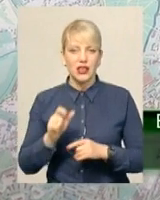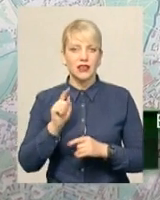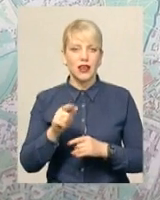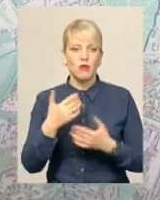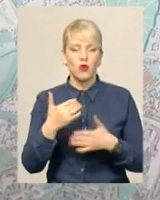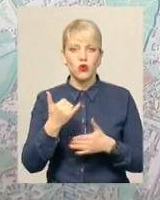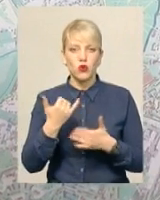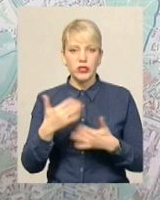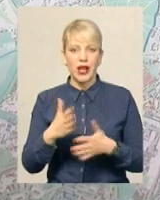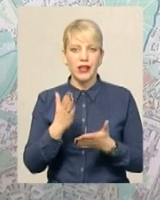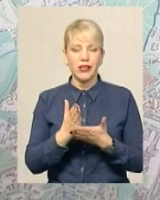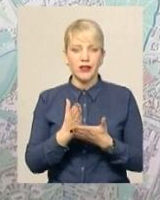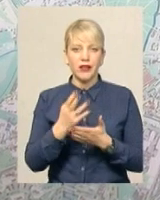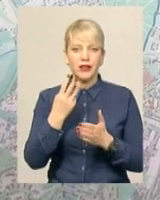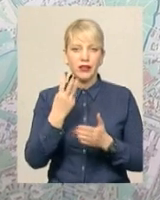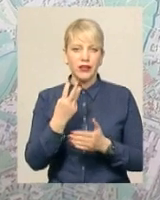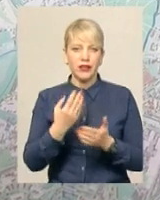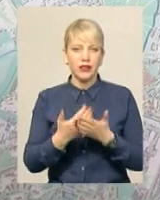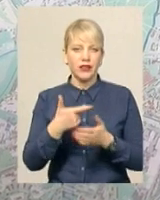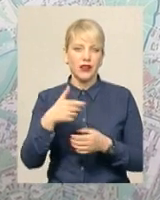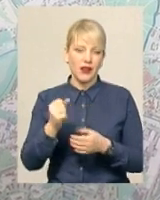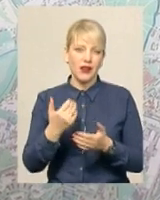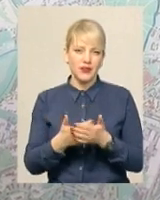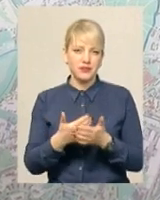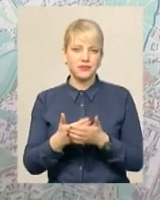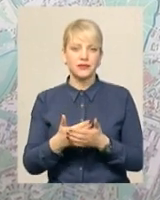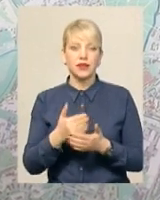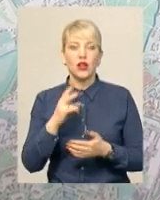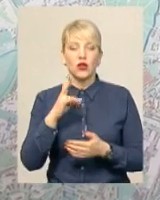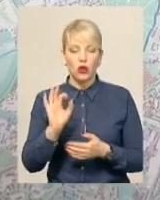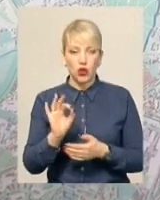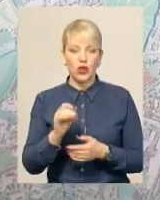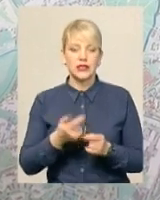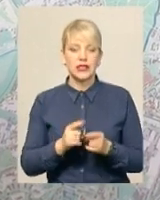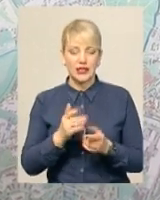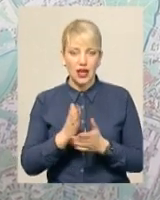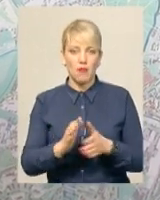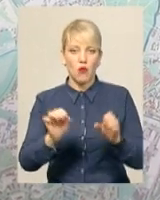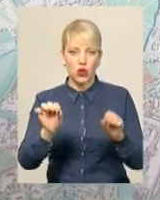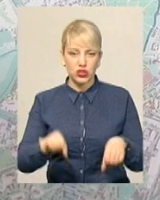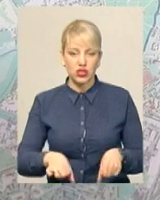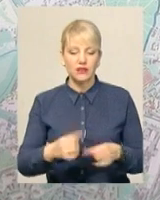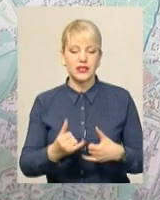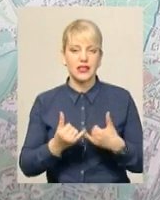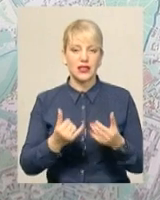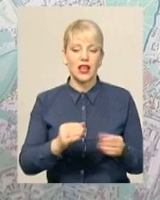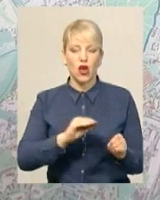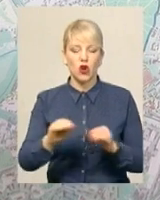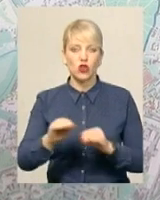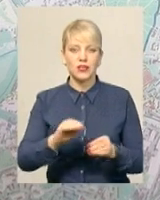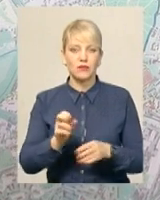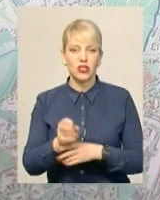гектари, трохи менше, коло трьох. Але це є можливість для розміщення. Крім цього,